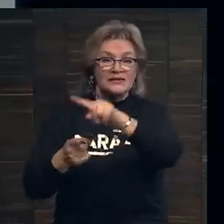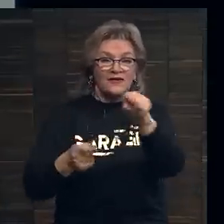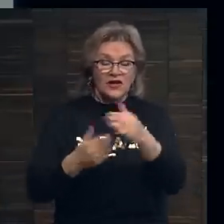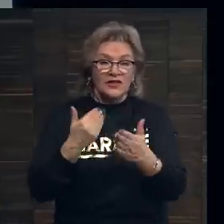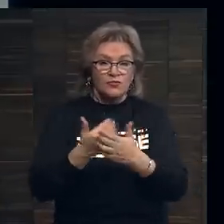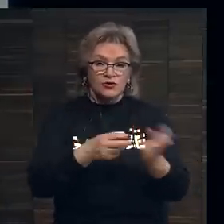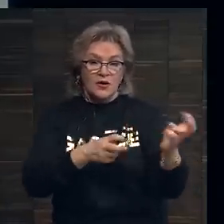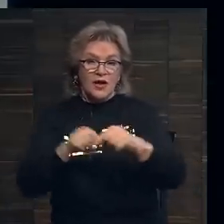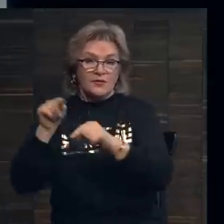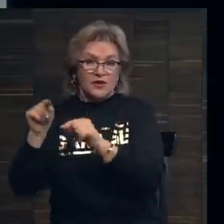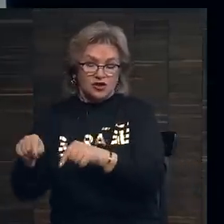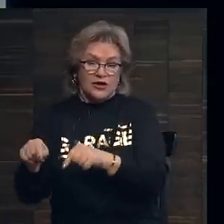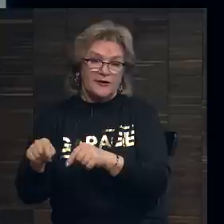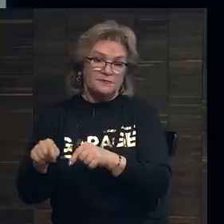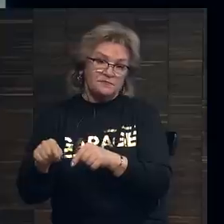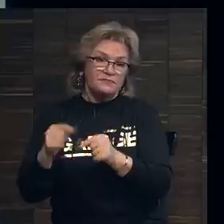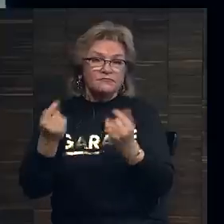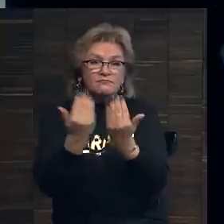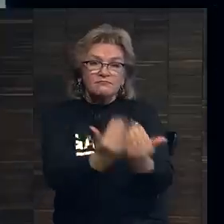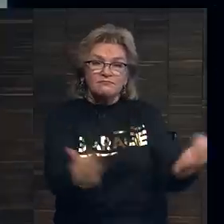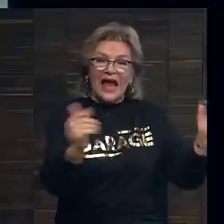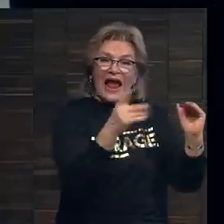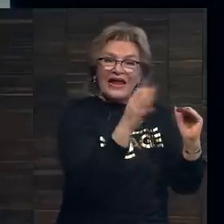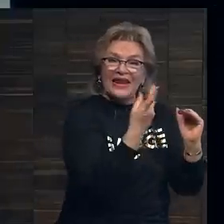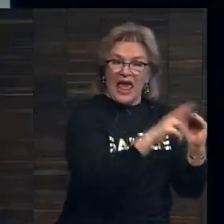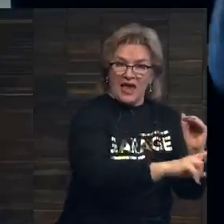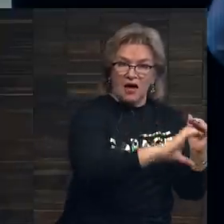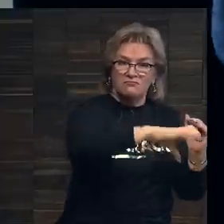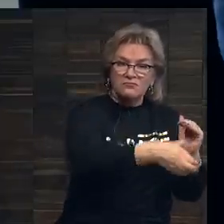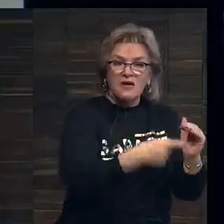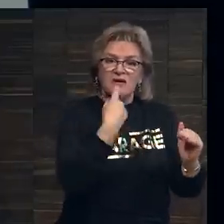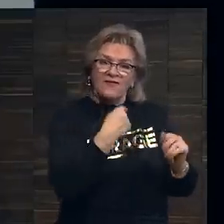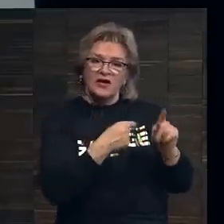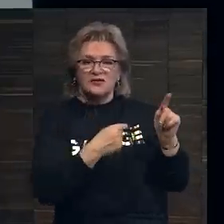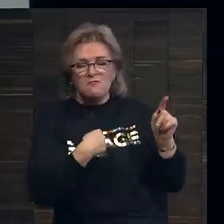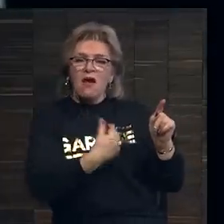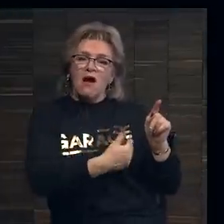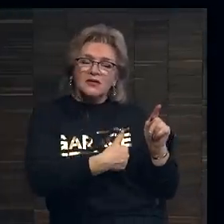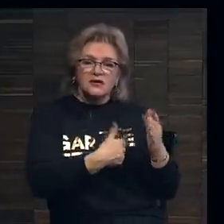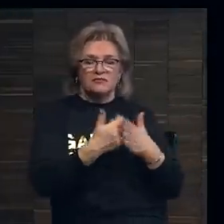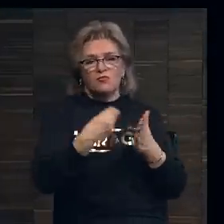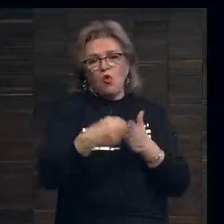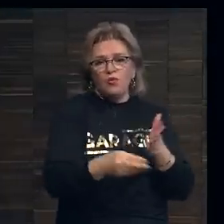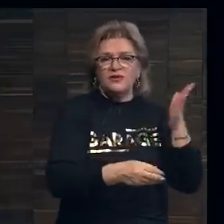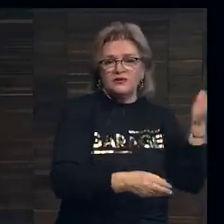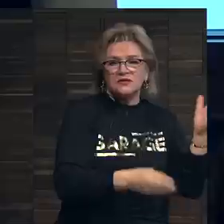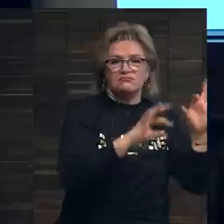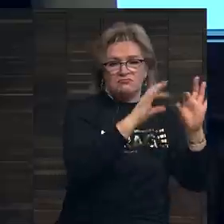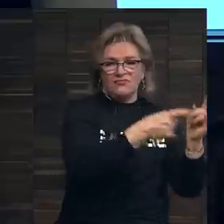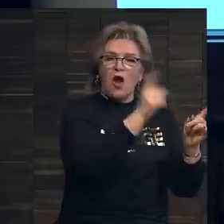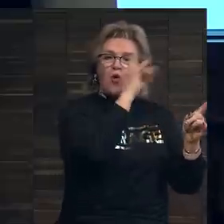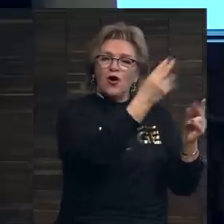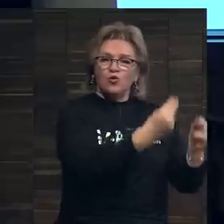приходите в галерею Гогосяна и говорите, мы хотим купить произведение этого